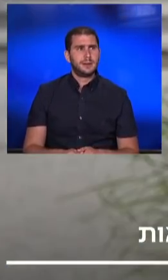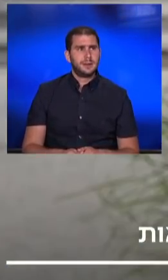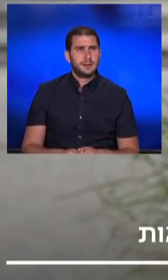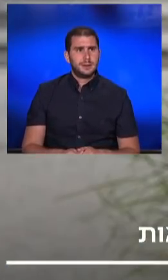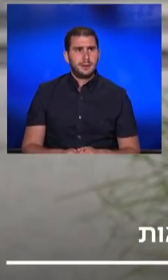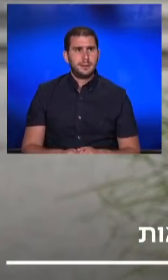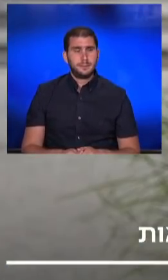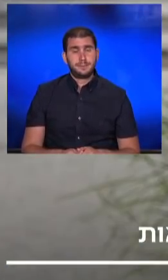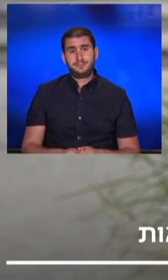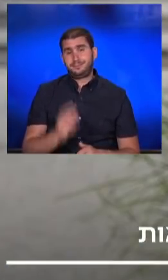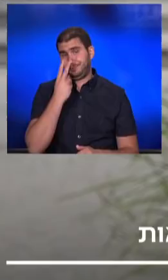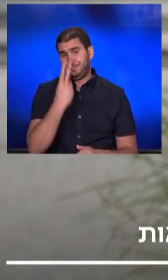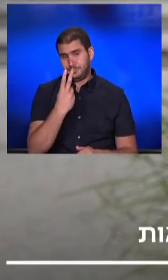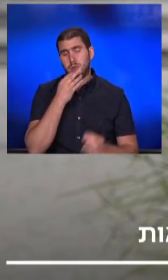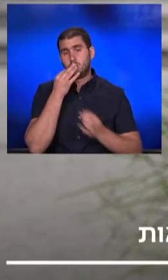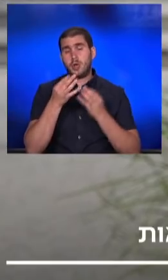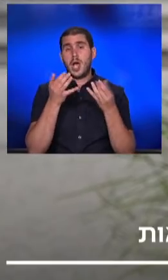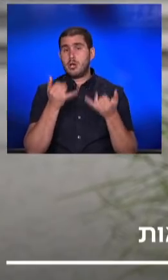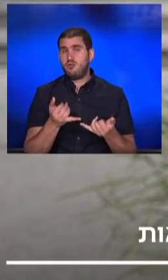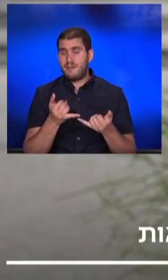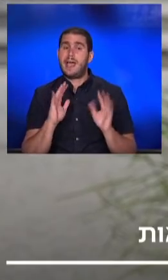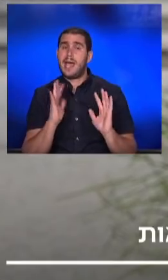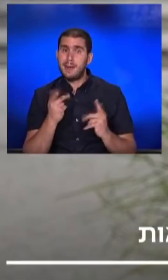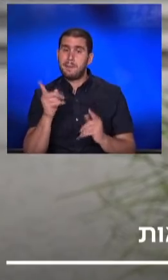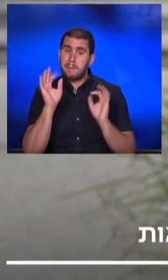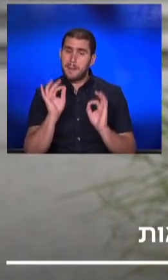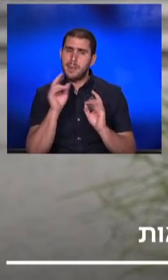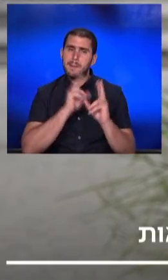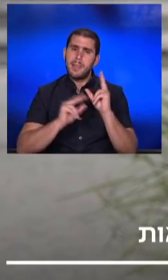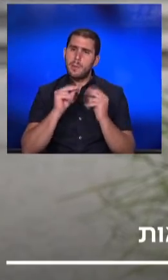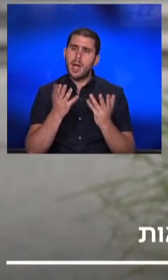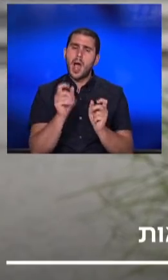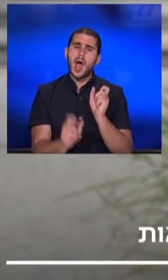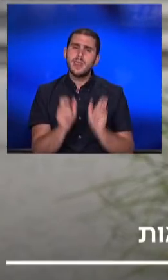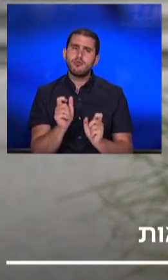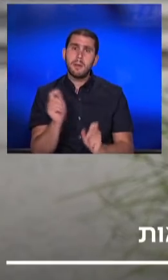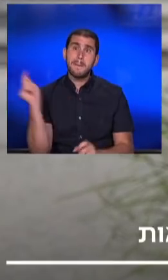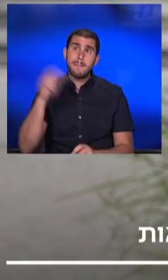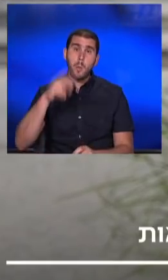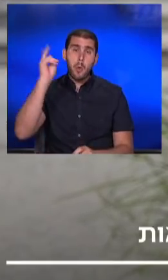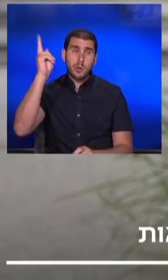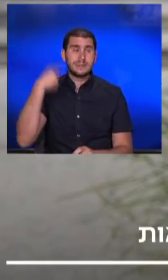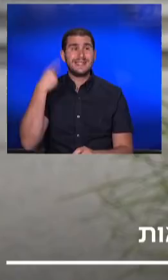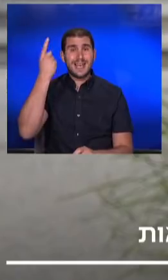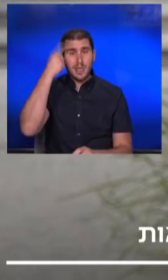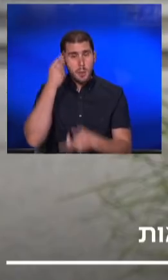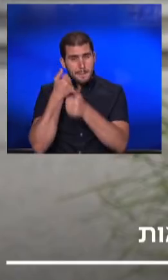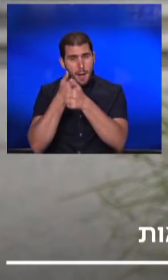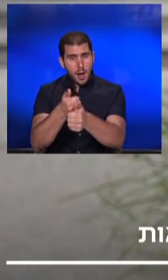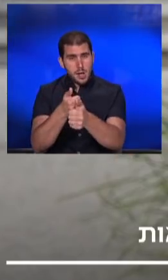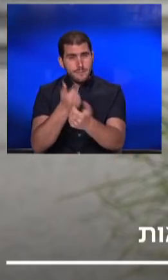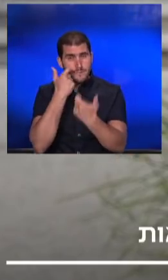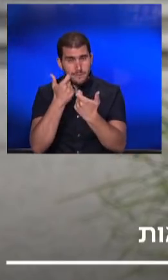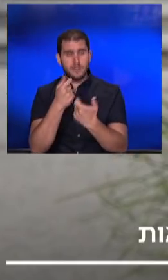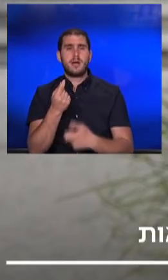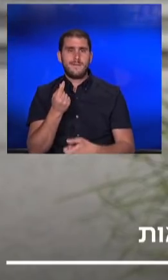תראי, השאלה כרגע היא האם מדובר באנשים שהגיעו מחול שידענו לעקוב אחריהם ואנחנו